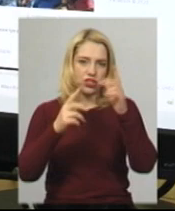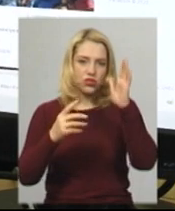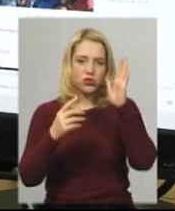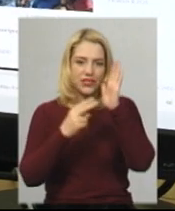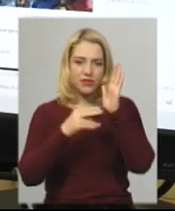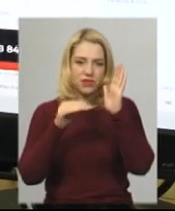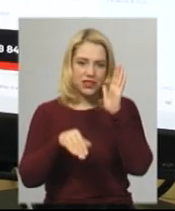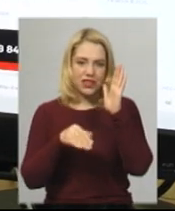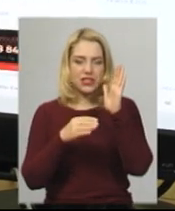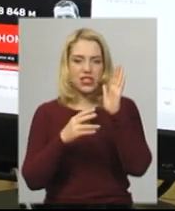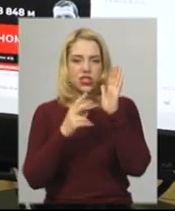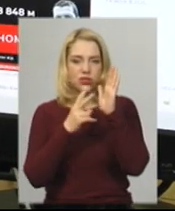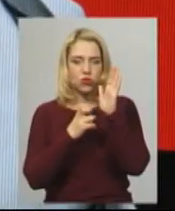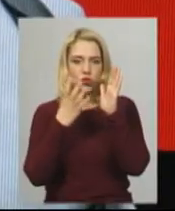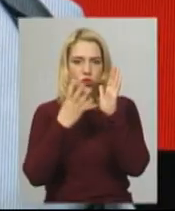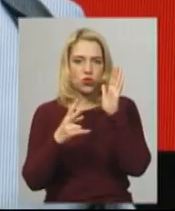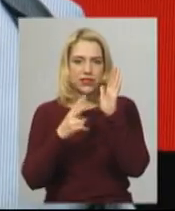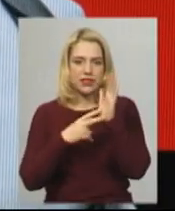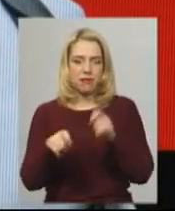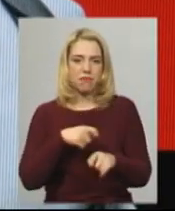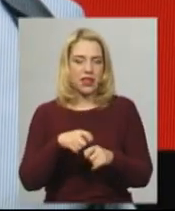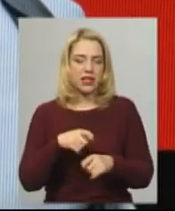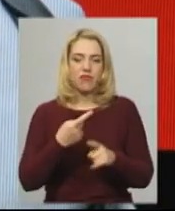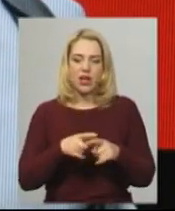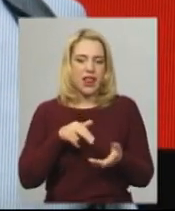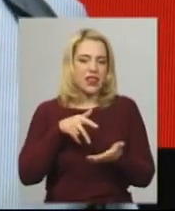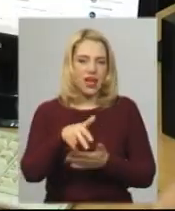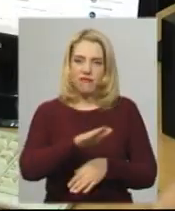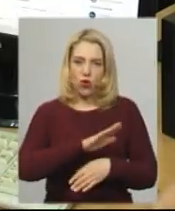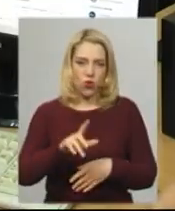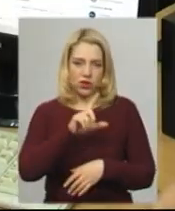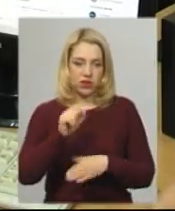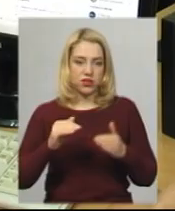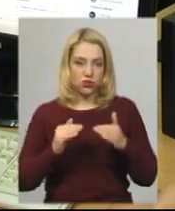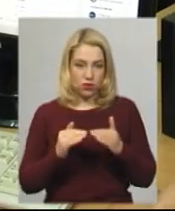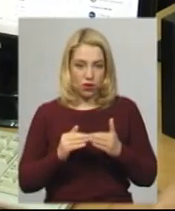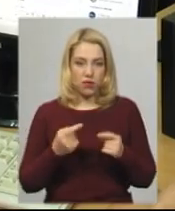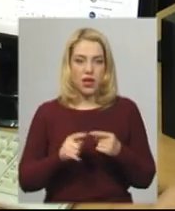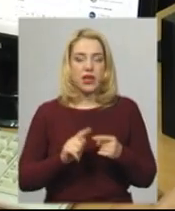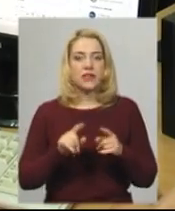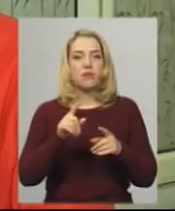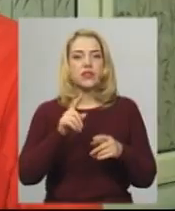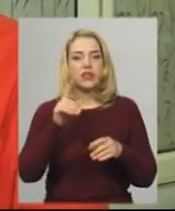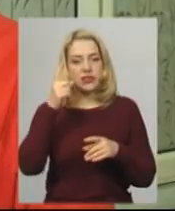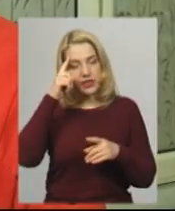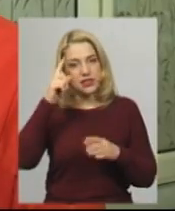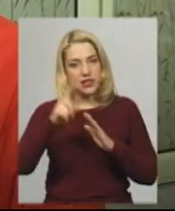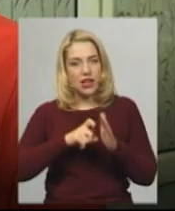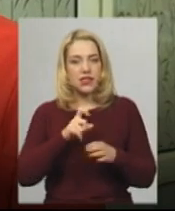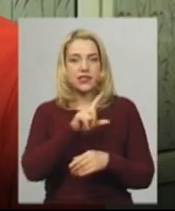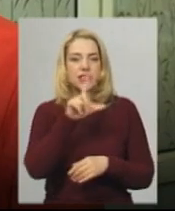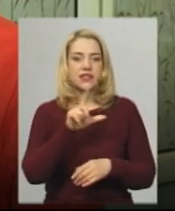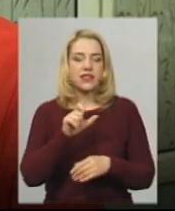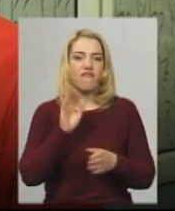848 метрів, не виходячи з дому. Хлопці розповідають, що про челендж дізналися з мережі Фейсбук. Я побачив